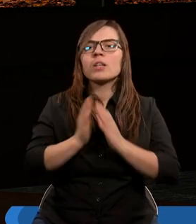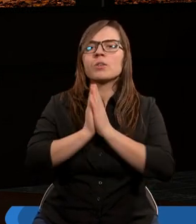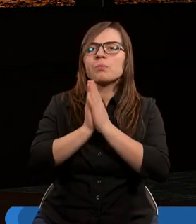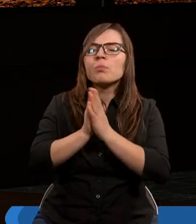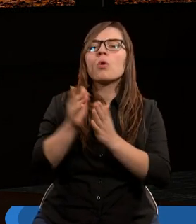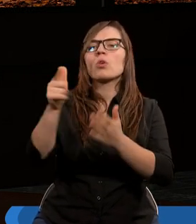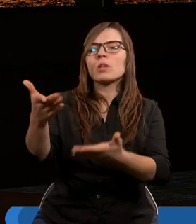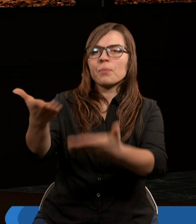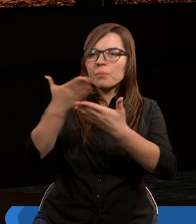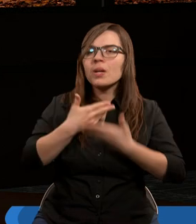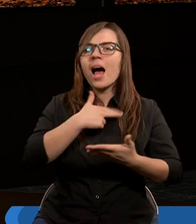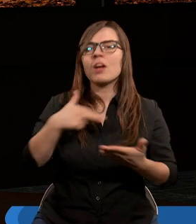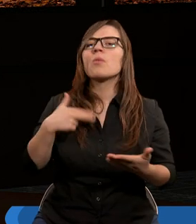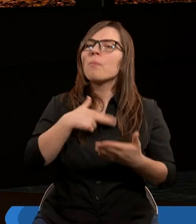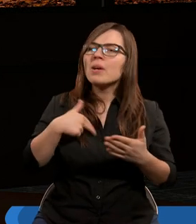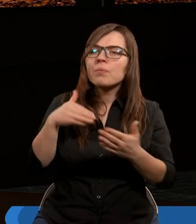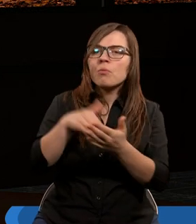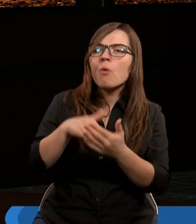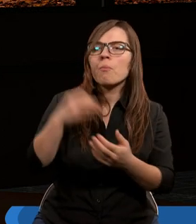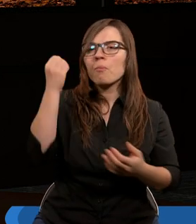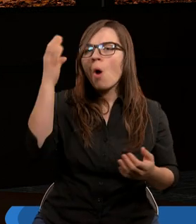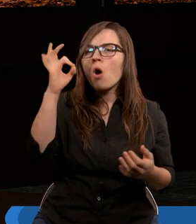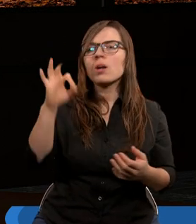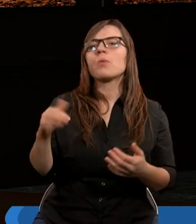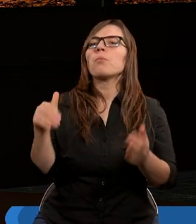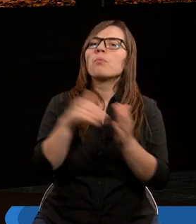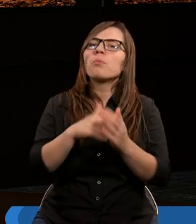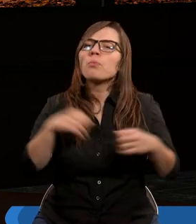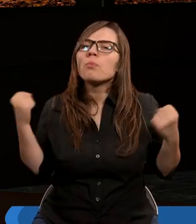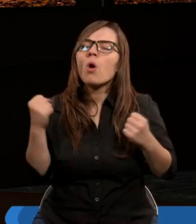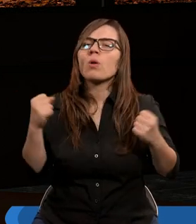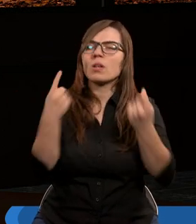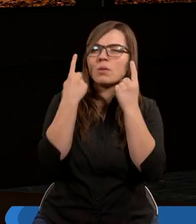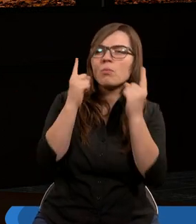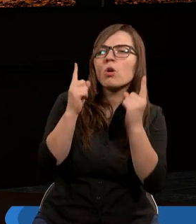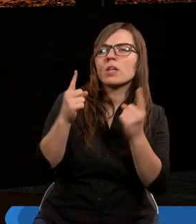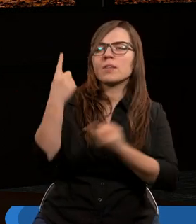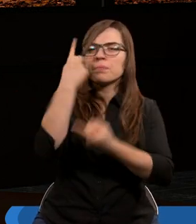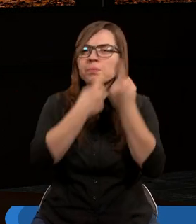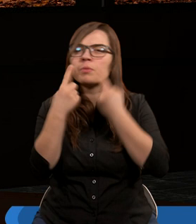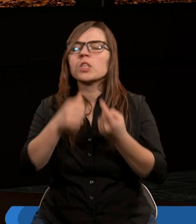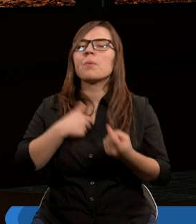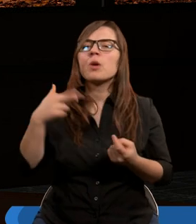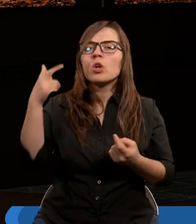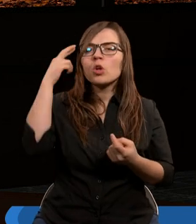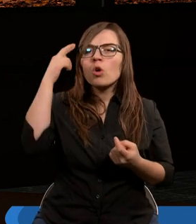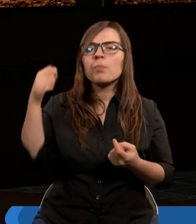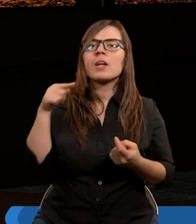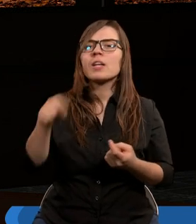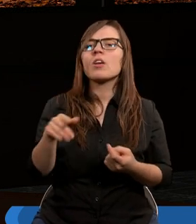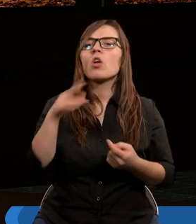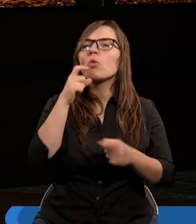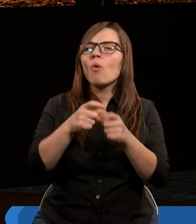nam dasz. Potrzebujemy Twojej mądrości. Potrzebujemy maści przejrzenia, żebyśmy zrozumieli